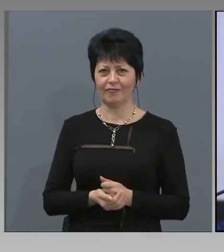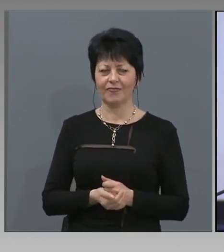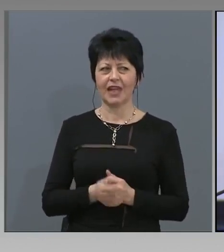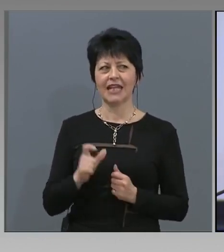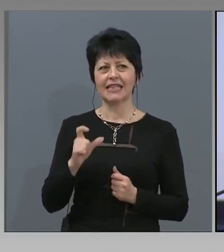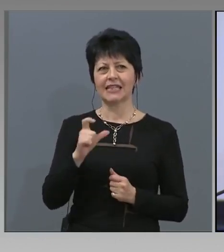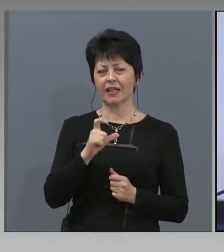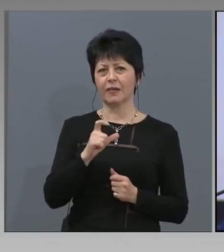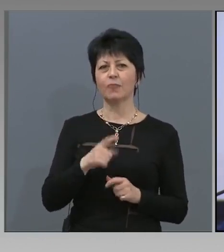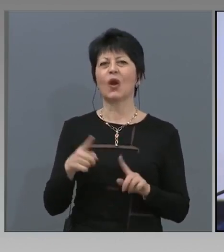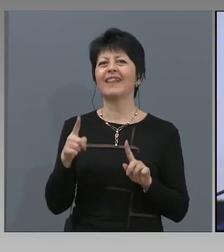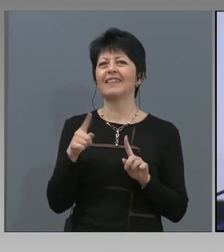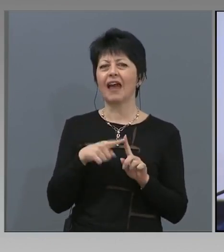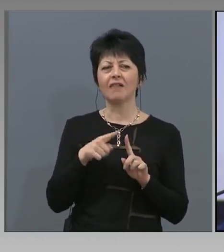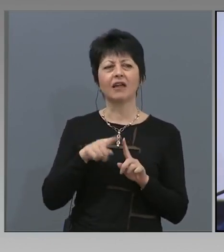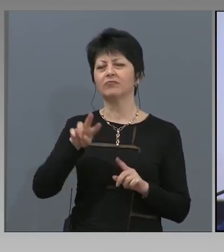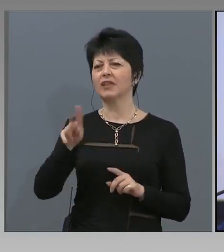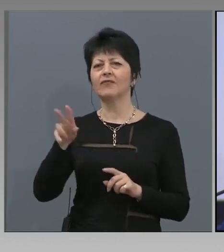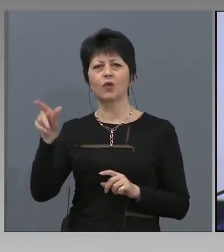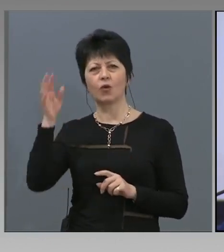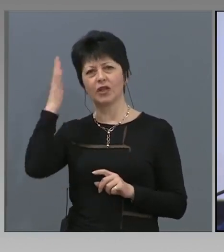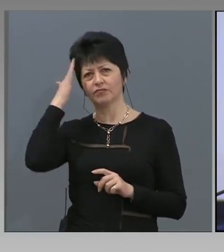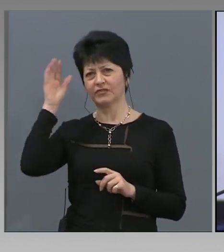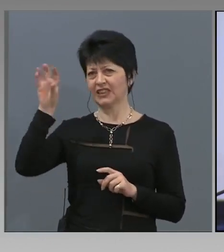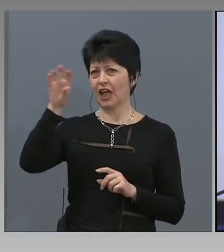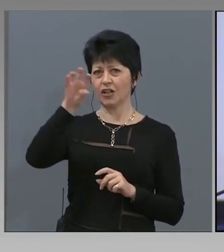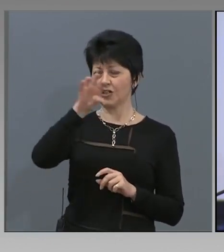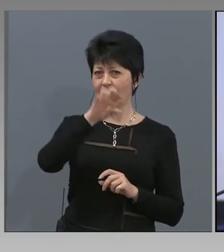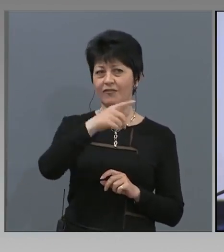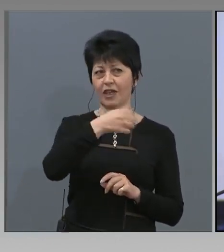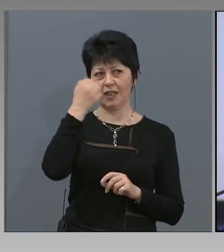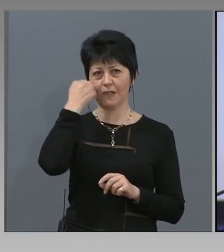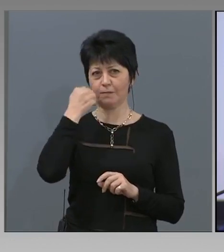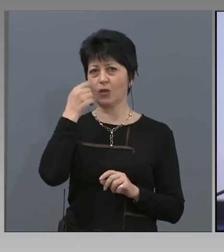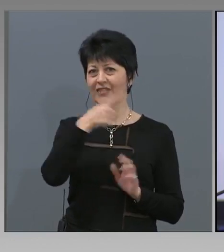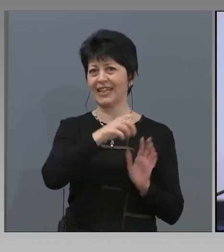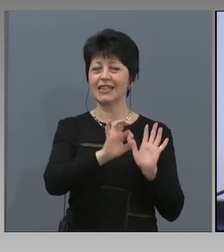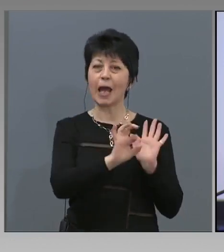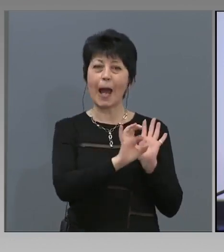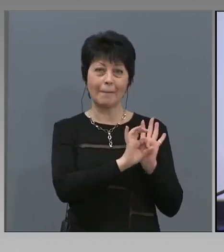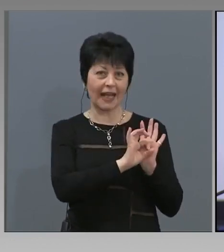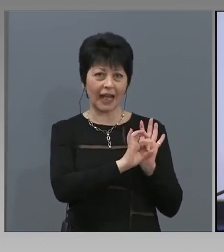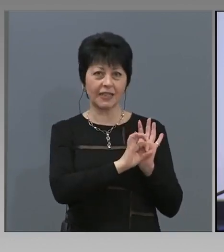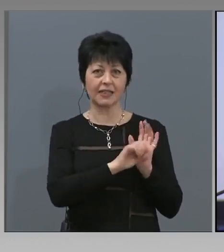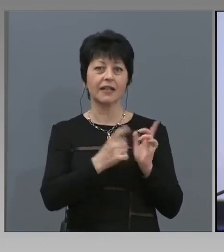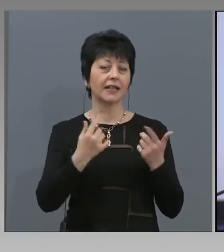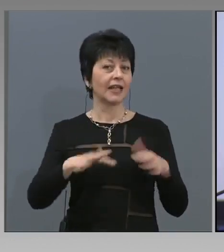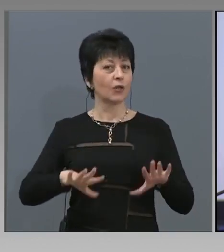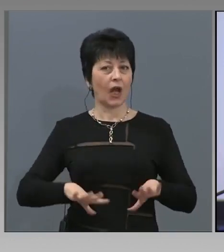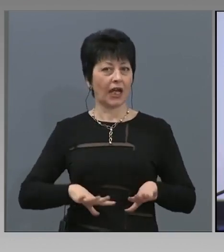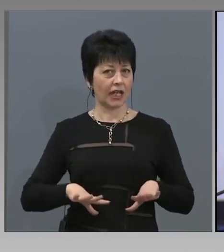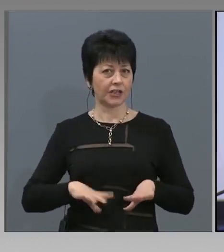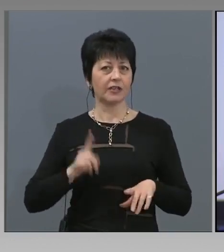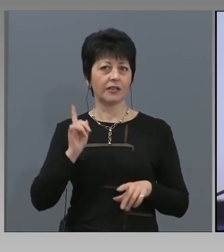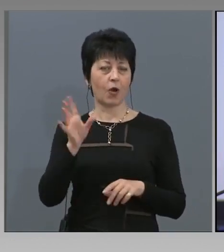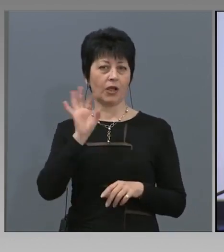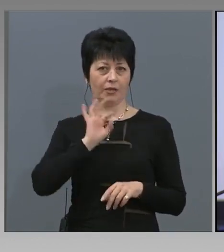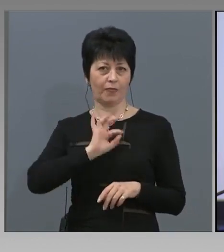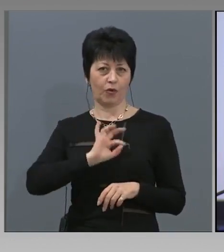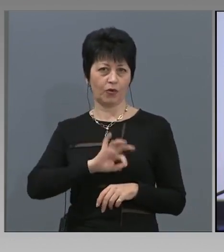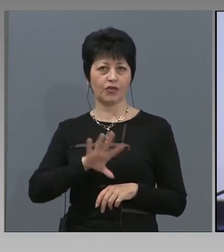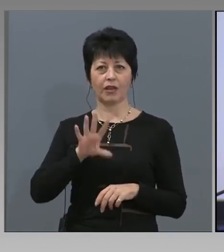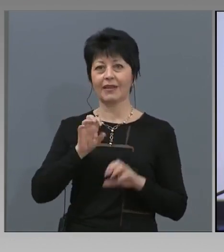Сингапурта и ВАН и други държави използват подобна мобилна апликация, по която гражданите да получават информация